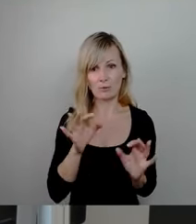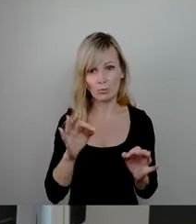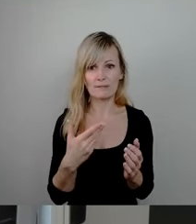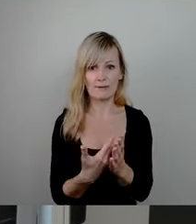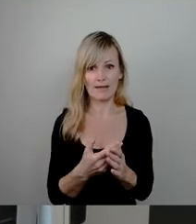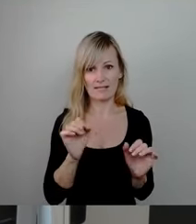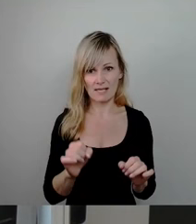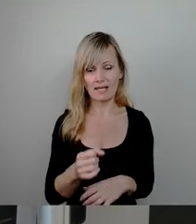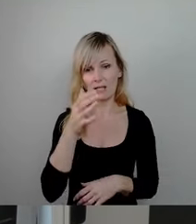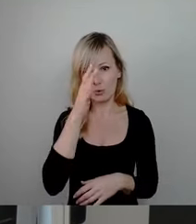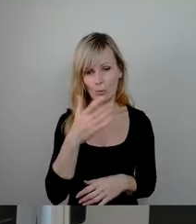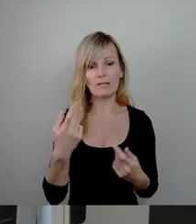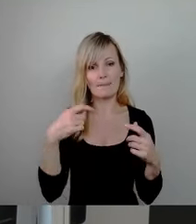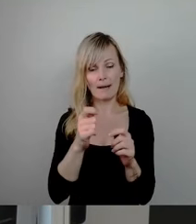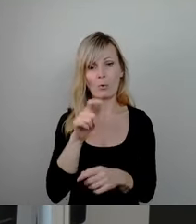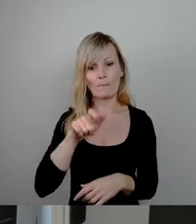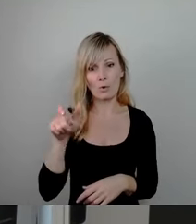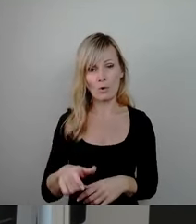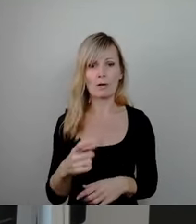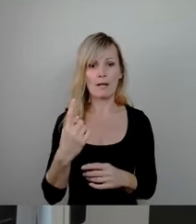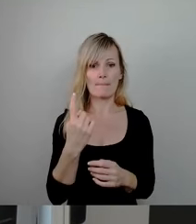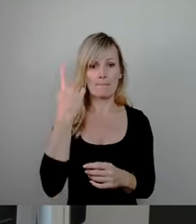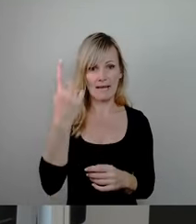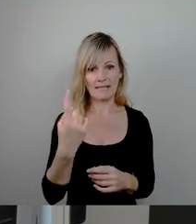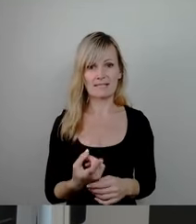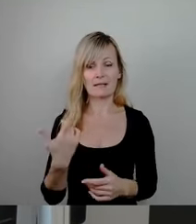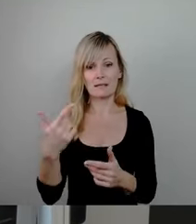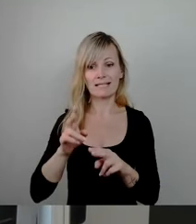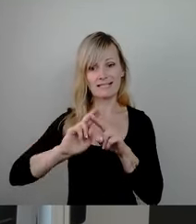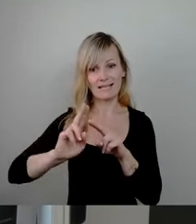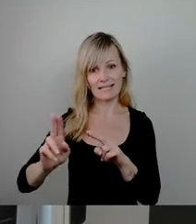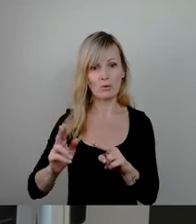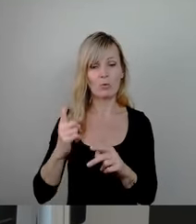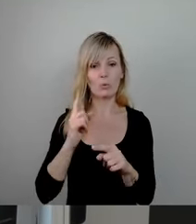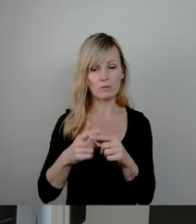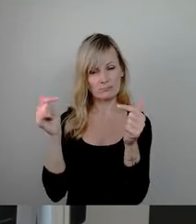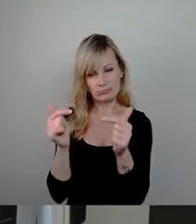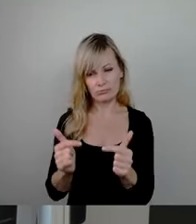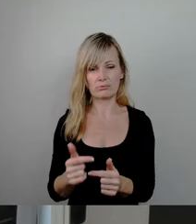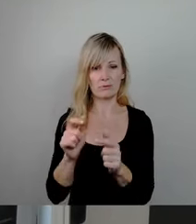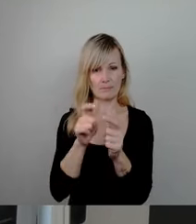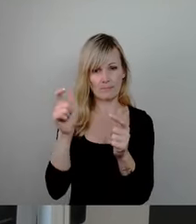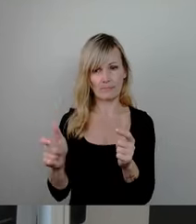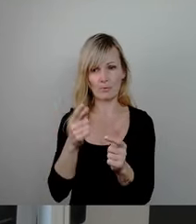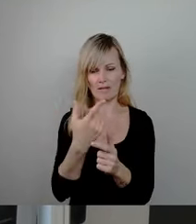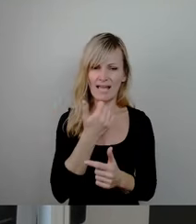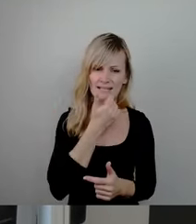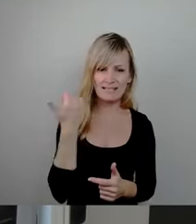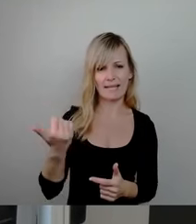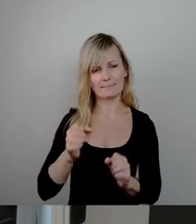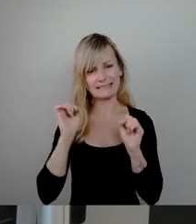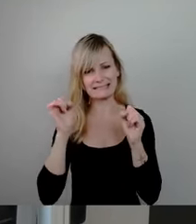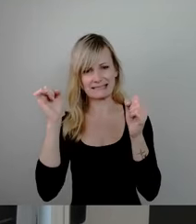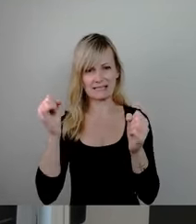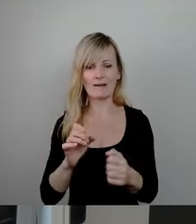Baubürgermeister sich bei dem Unterhalt und bei der Sanierung von Brücken extrem ins Zeug gelegt haben. Und das machen Sie, Sie grüne Baubürgermeister